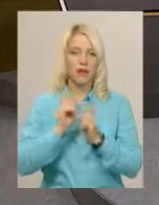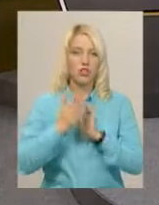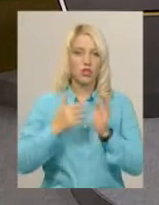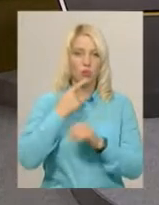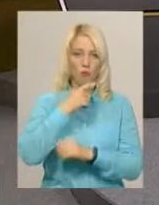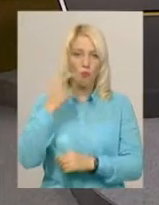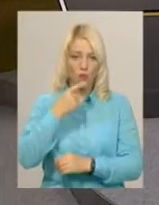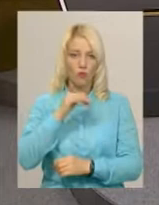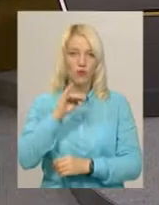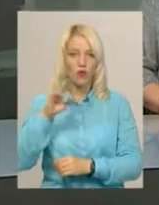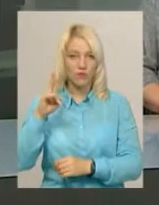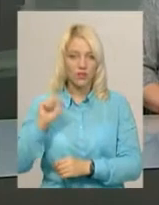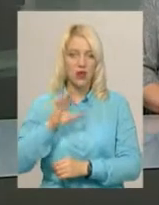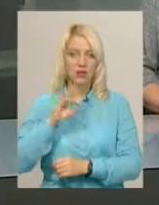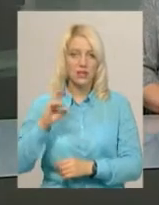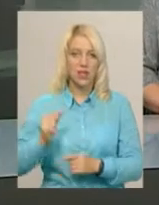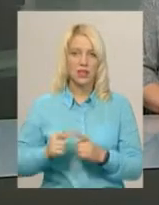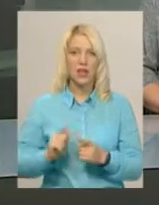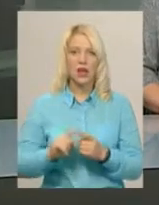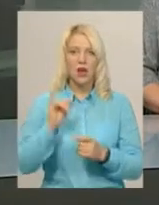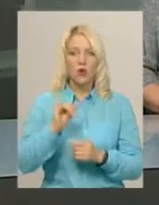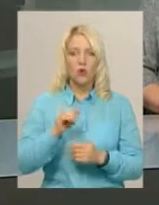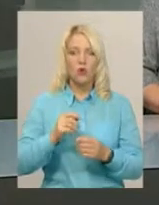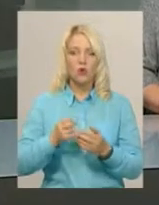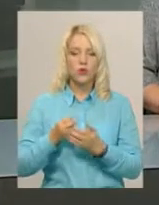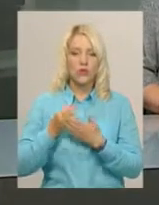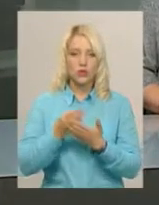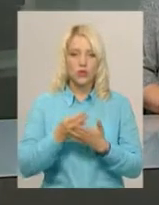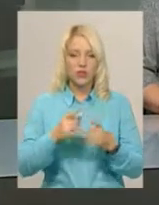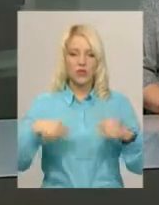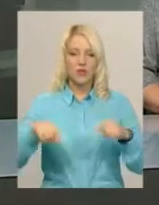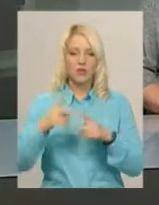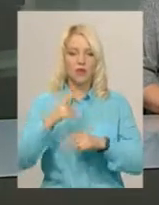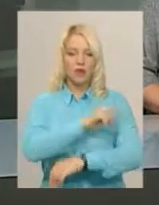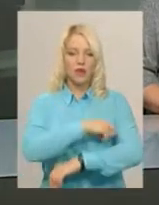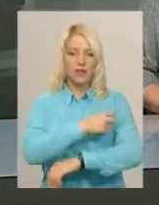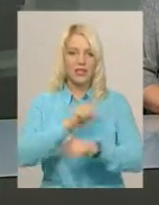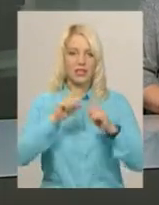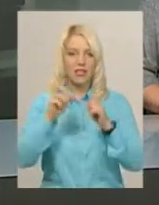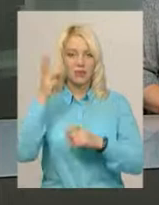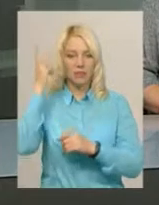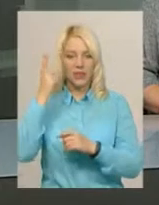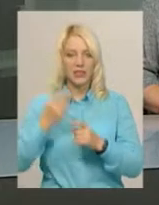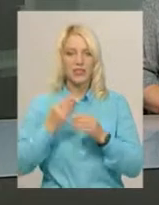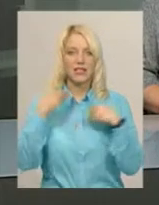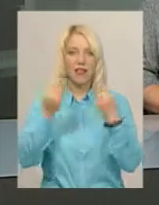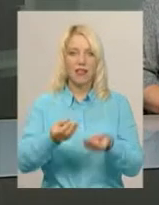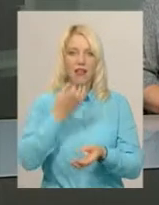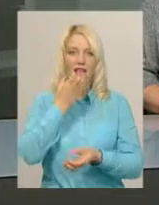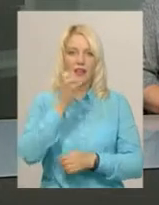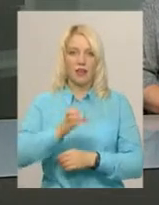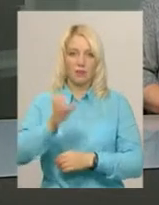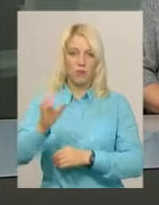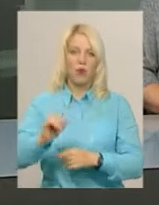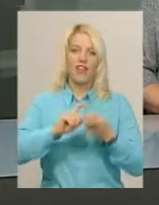Оксана Фіновська. У стаціонарні відділення двох медичних закладів Хмельницького подали тепло. Йдеться про інфекційну та міську